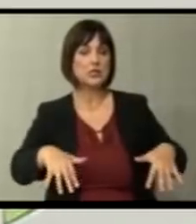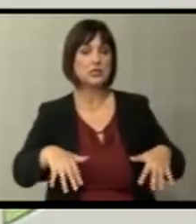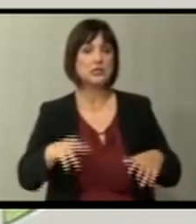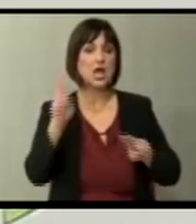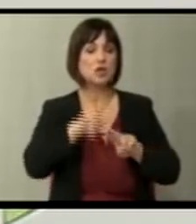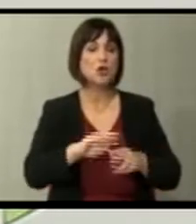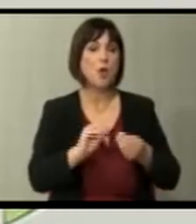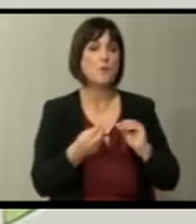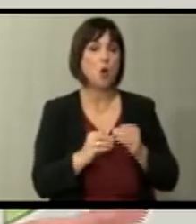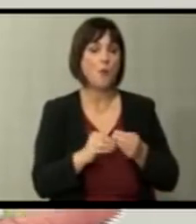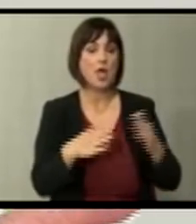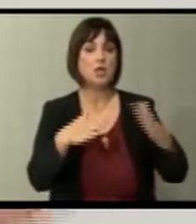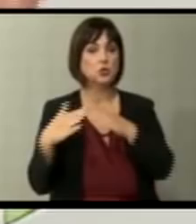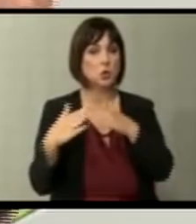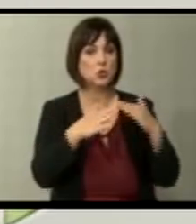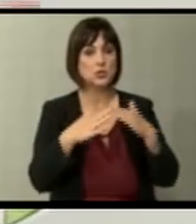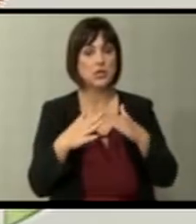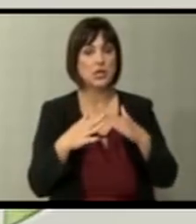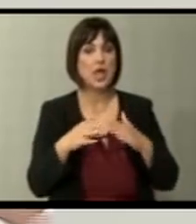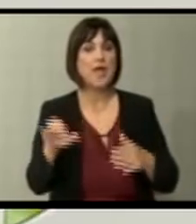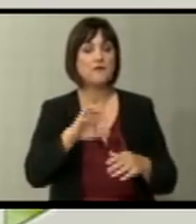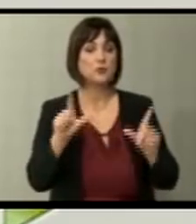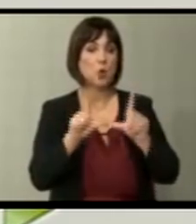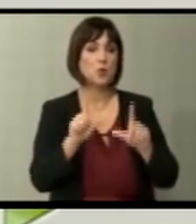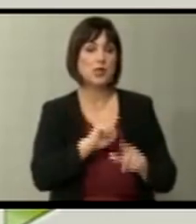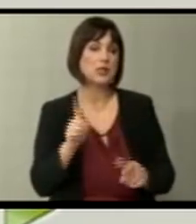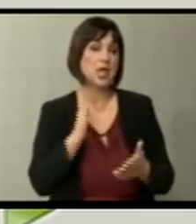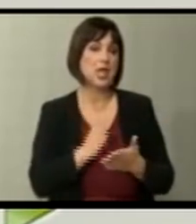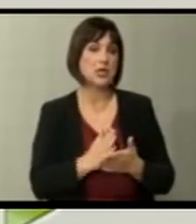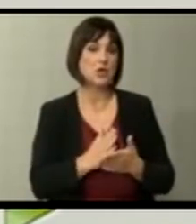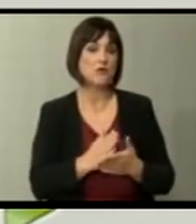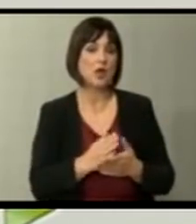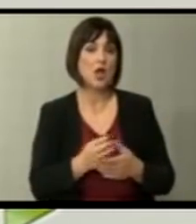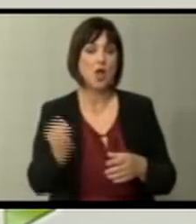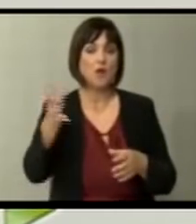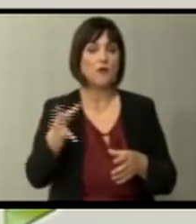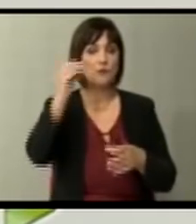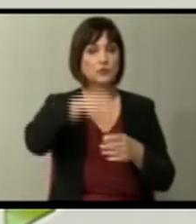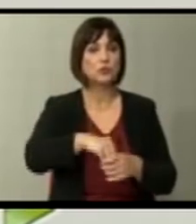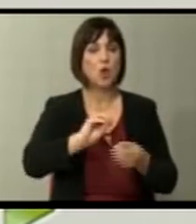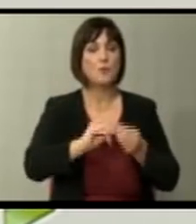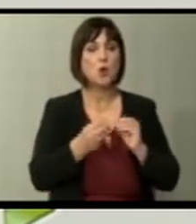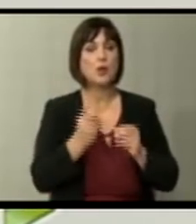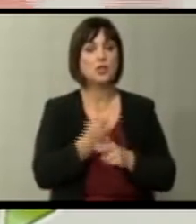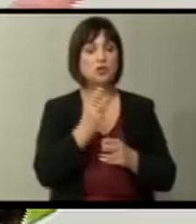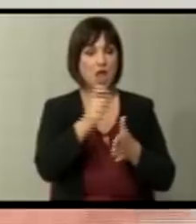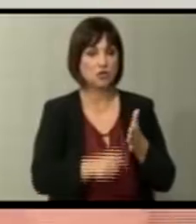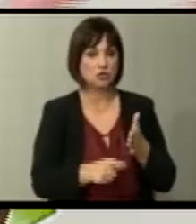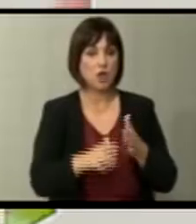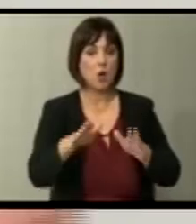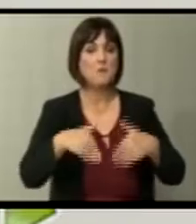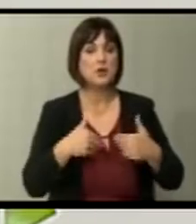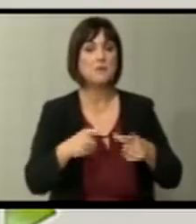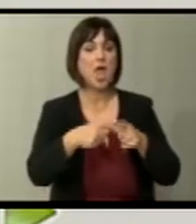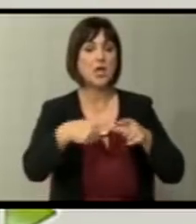проблеми со соседрите, за не ли Европска Унија да не ги импортира проблемите на државите членки. Ето го прими